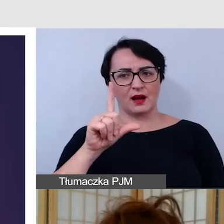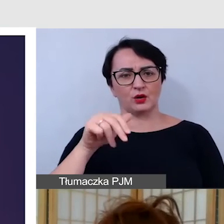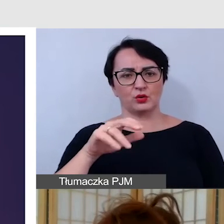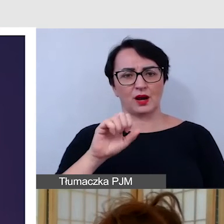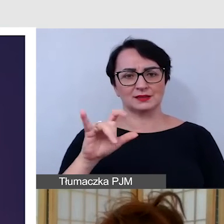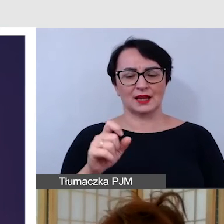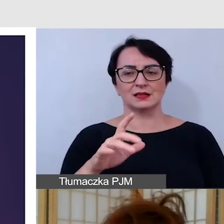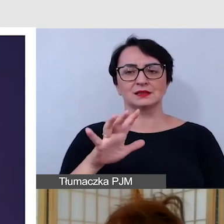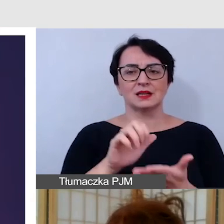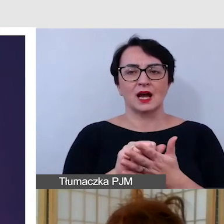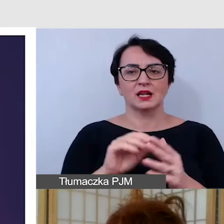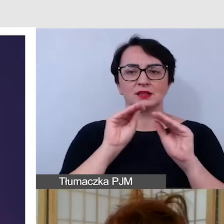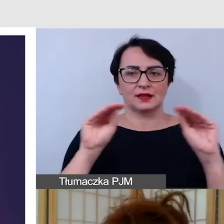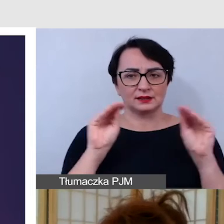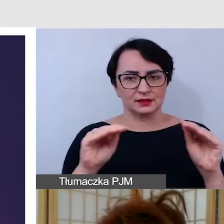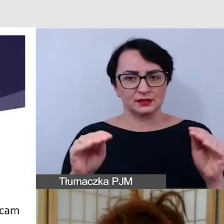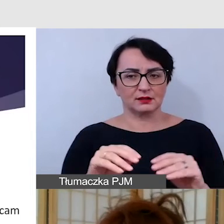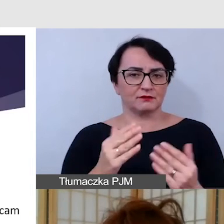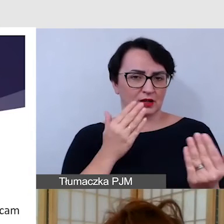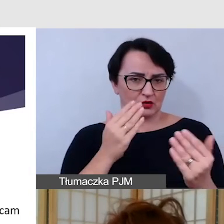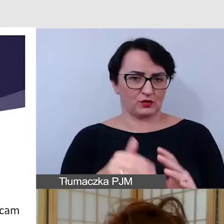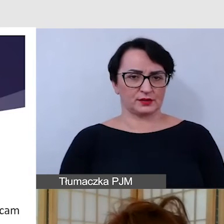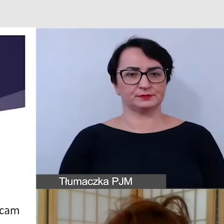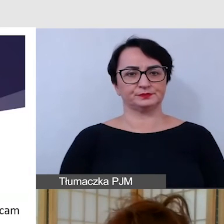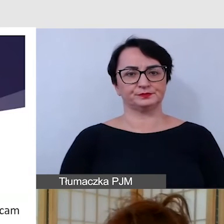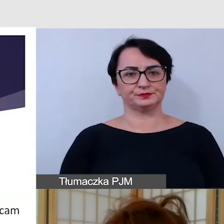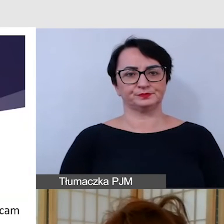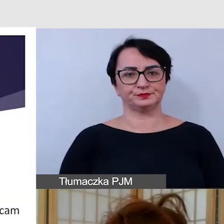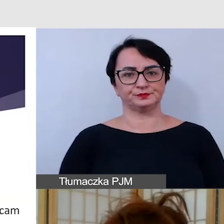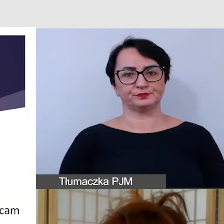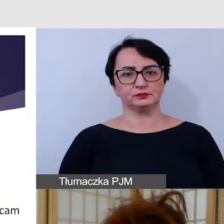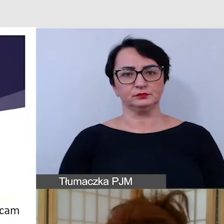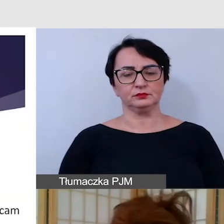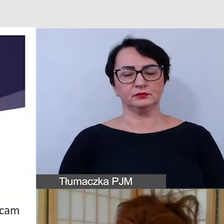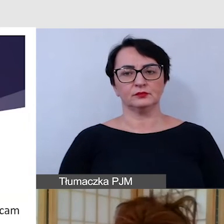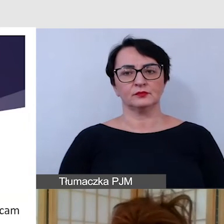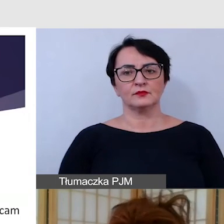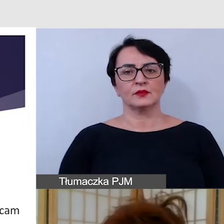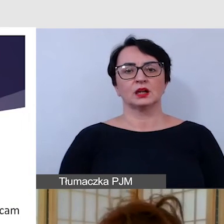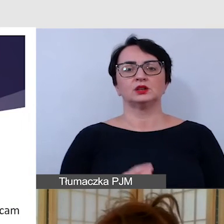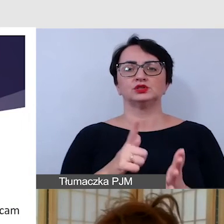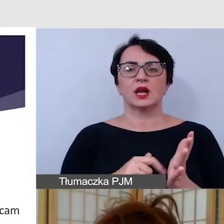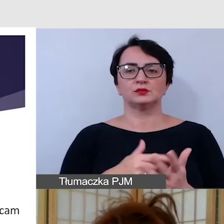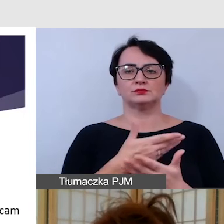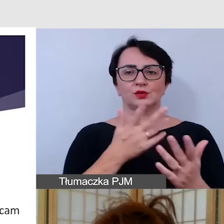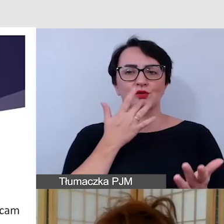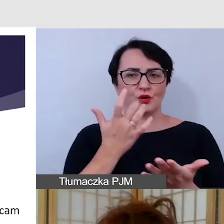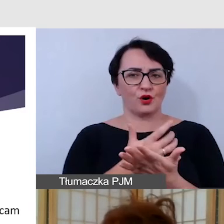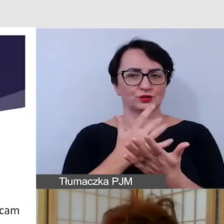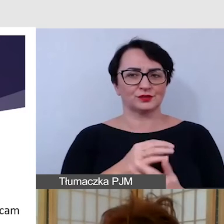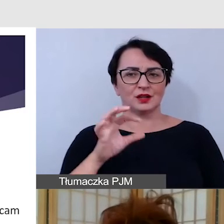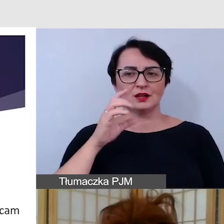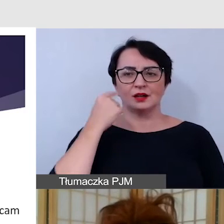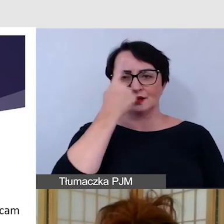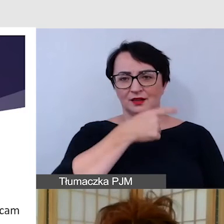zajęć dydaktycznych może niejednokrotnie wyglądać, to niejednokrotnie Państwo korzystacie z tych wszystkich ikonek,